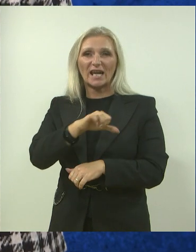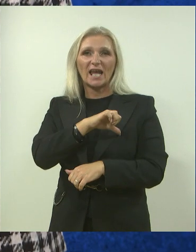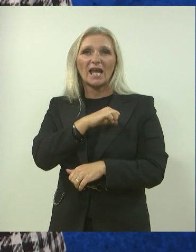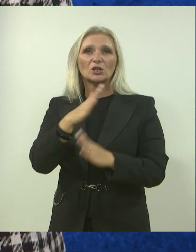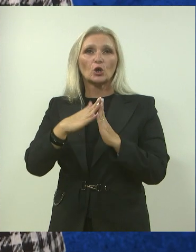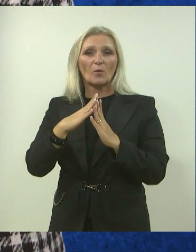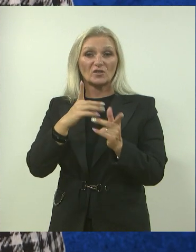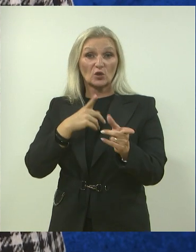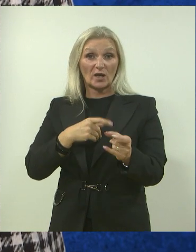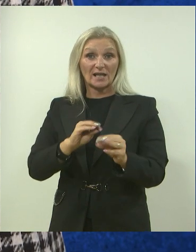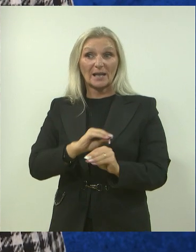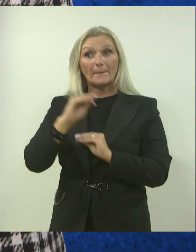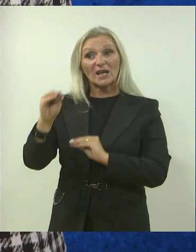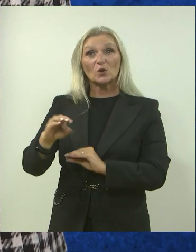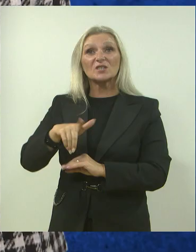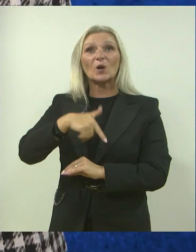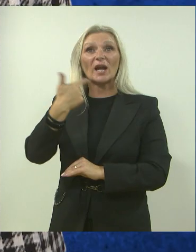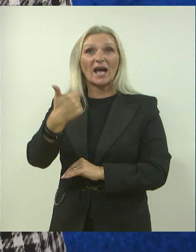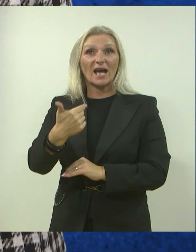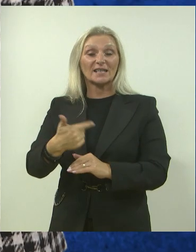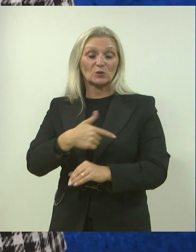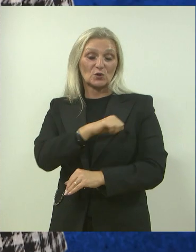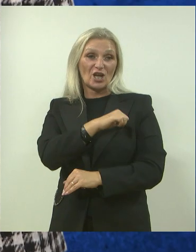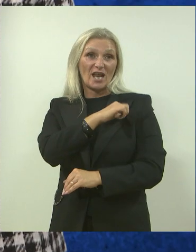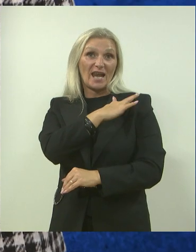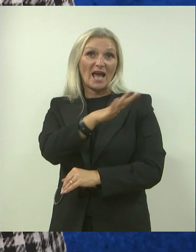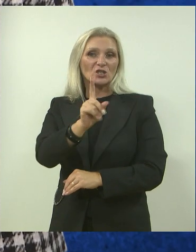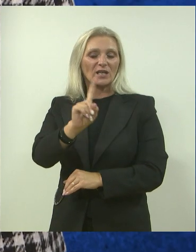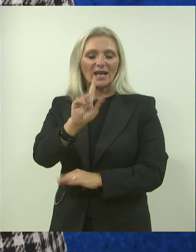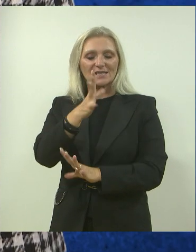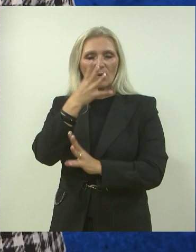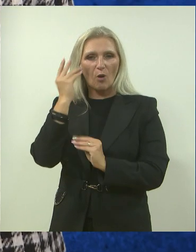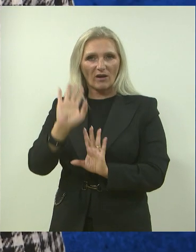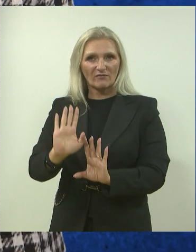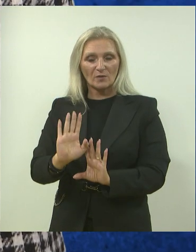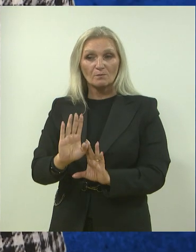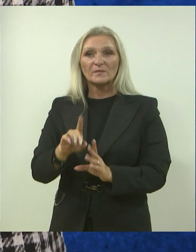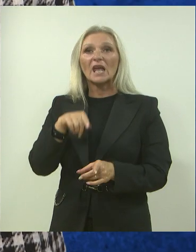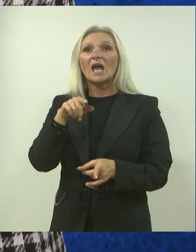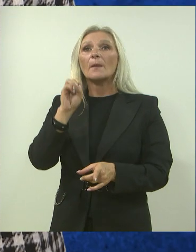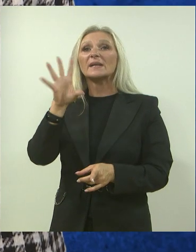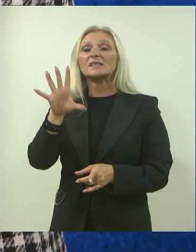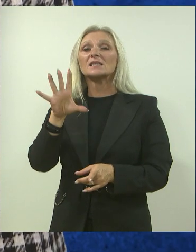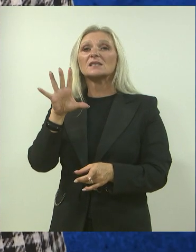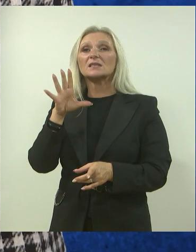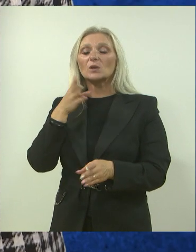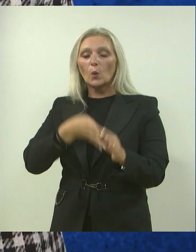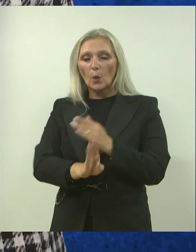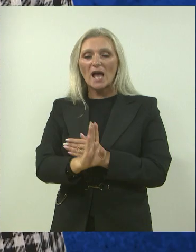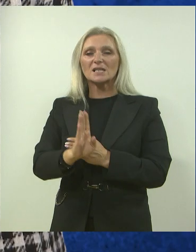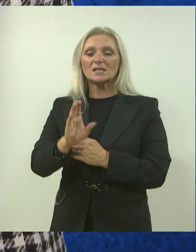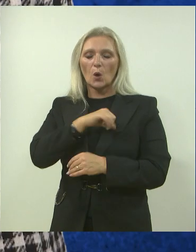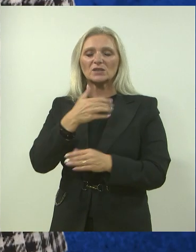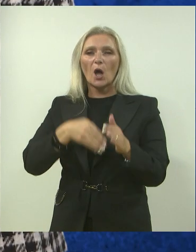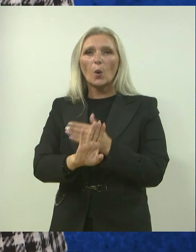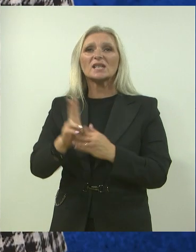prenosio na iduće naraštaje. Da se ne zaboravi. Ove godine, povodom obilježavanja 15. obljetnice ulazka Republike Hrvatske u